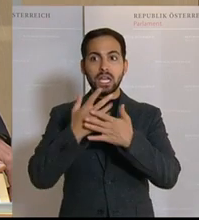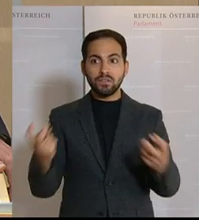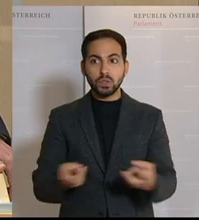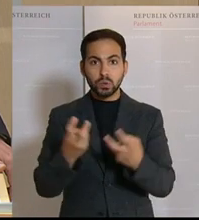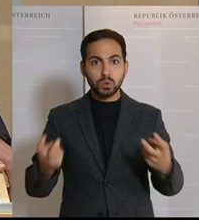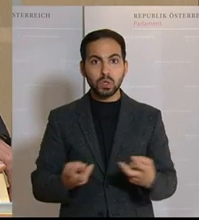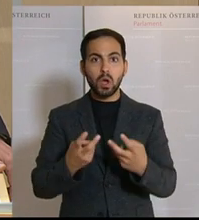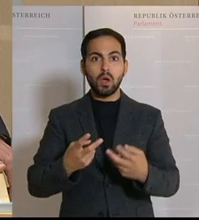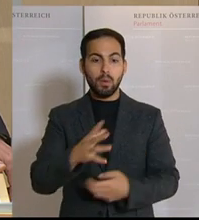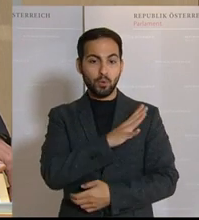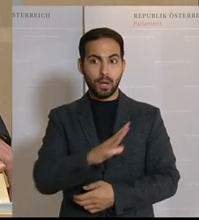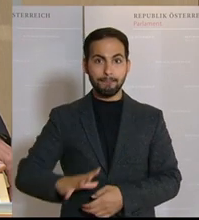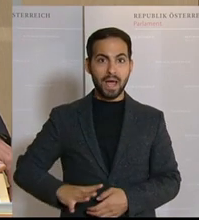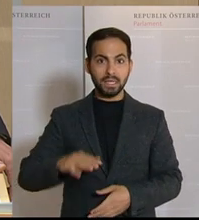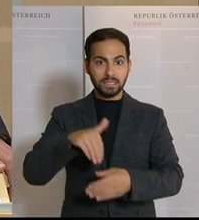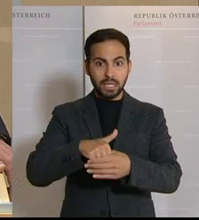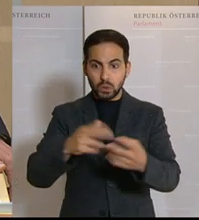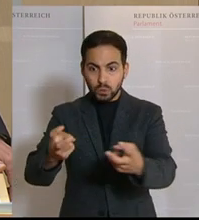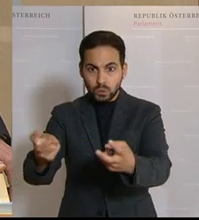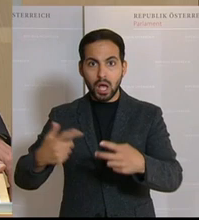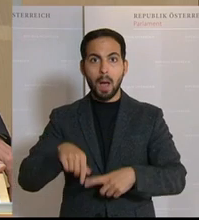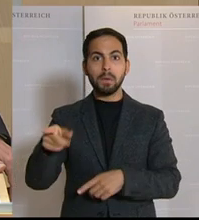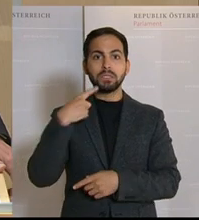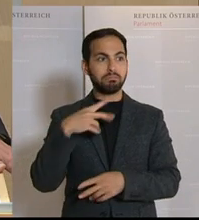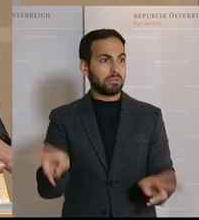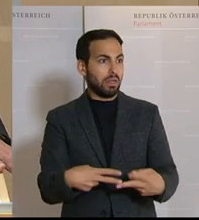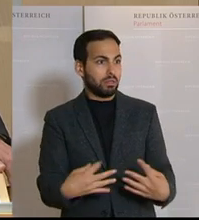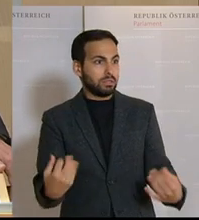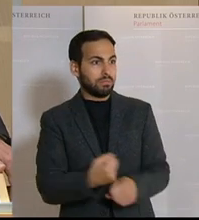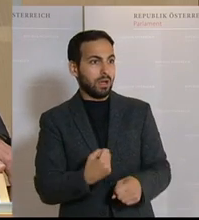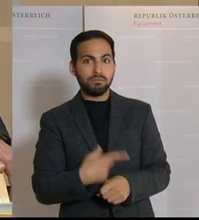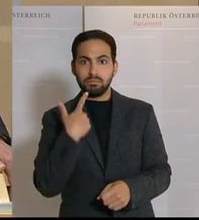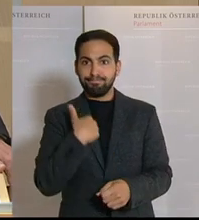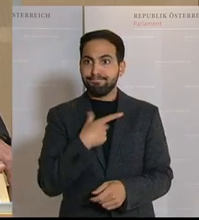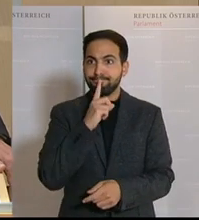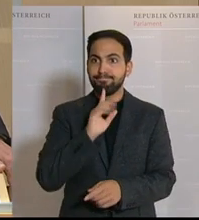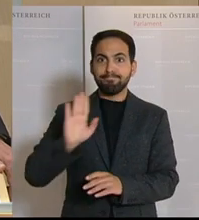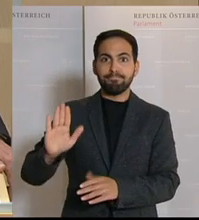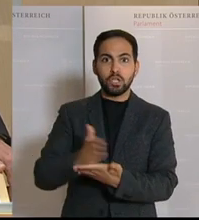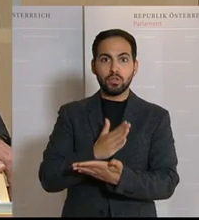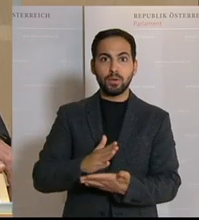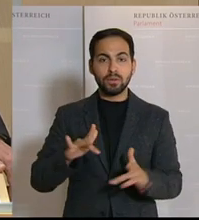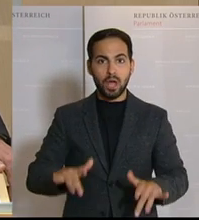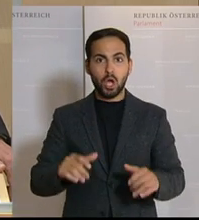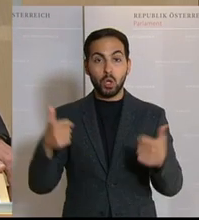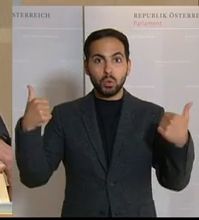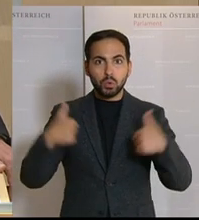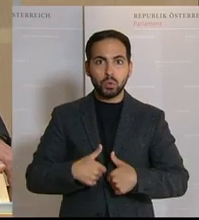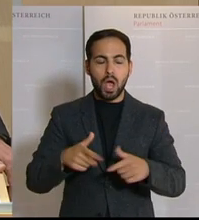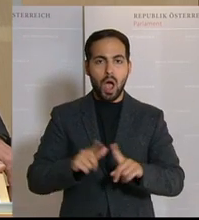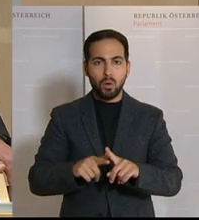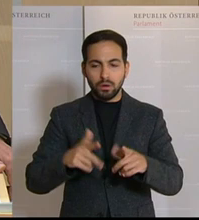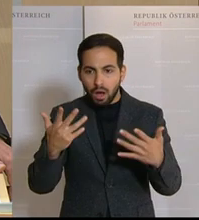Bürgermeister. Doch er könne nichts machen. Ihm seien da die Hände gebunden, hieß es. Durch den ständigen Druck und aus Angst vor